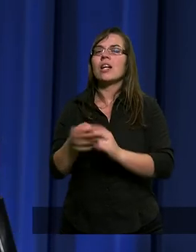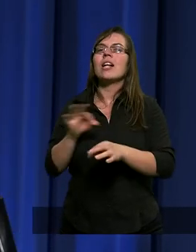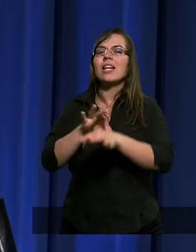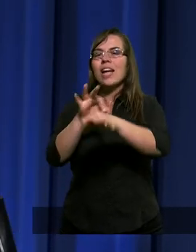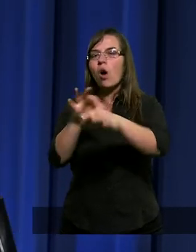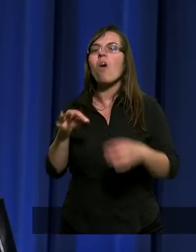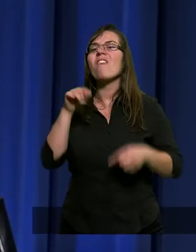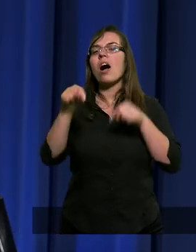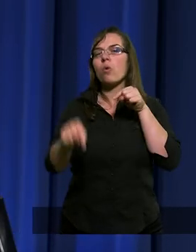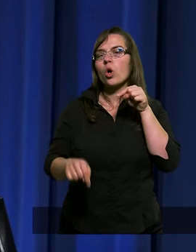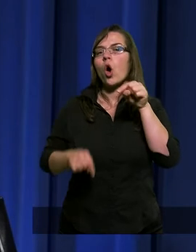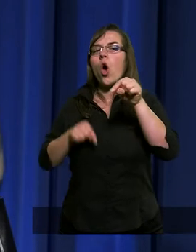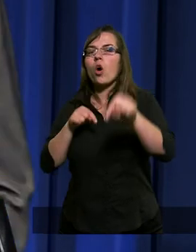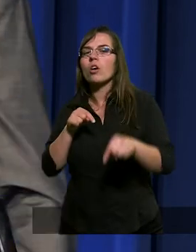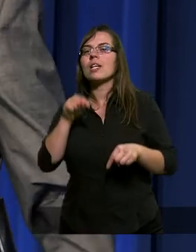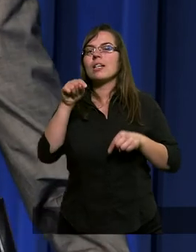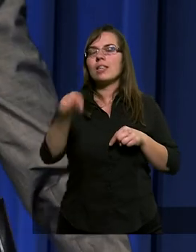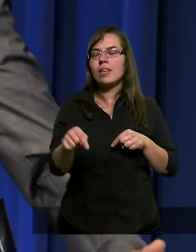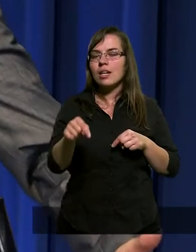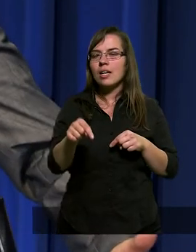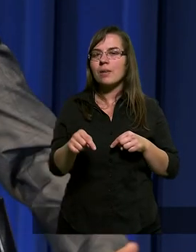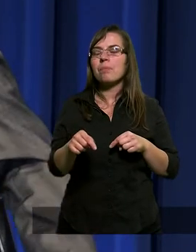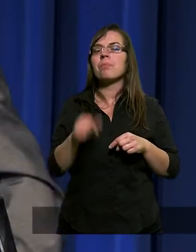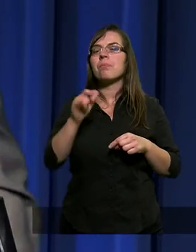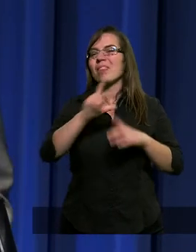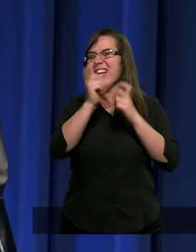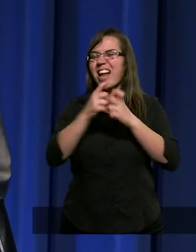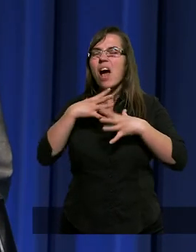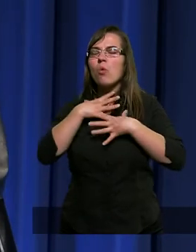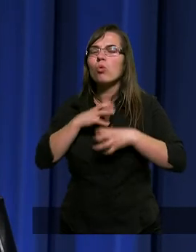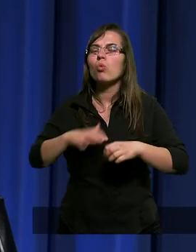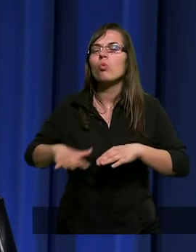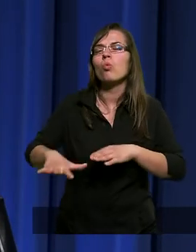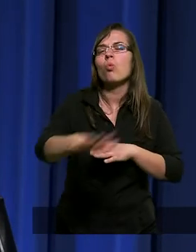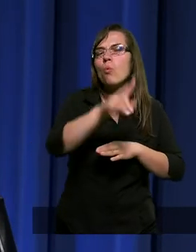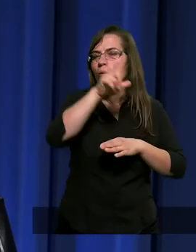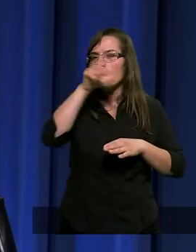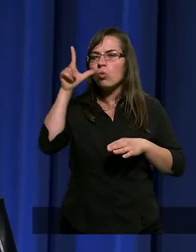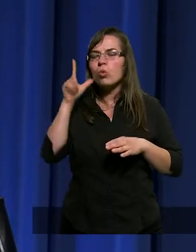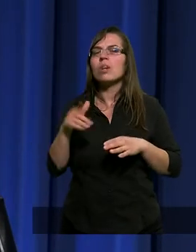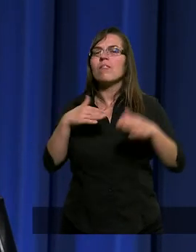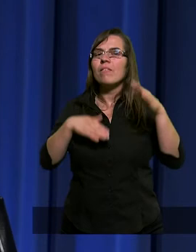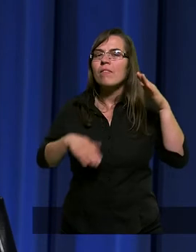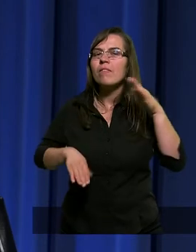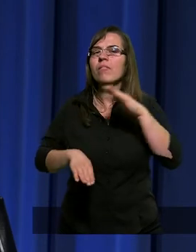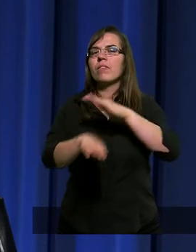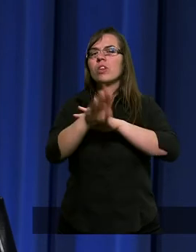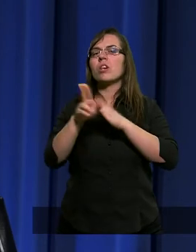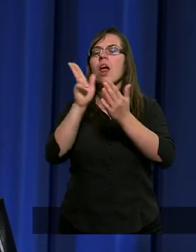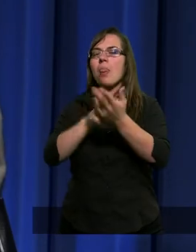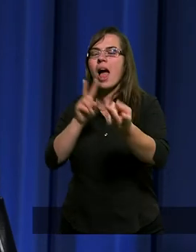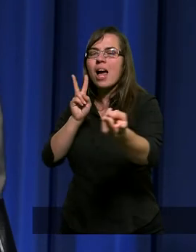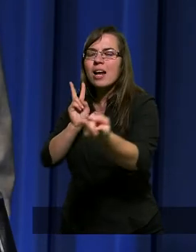skierował kroki, a cały tłum Motłochu wychodził na